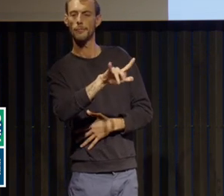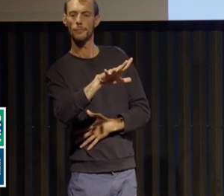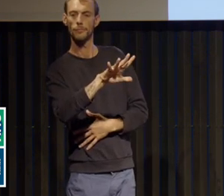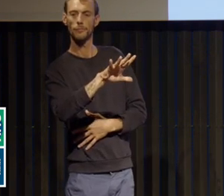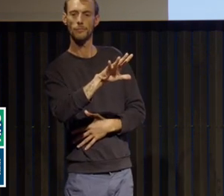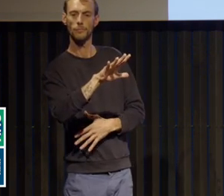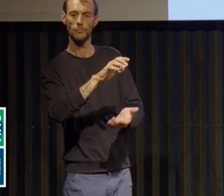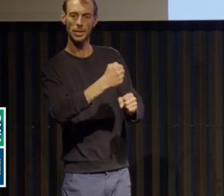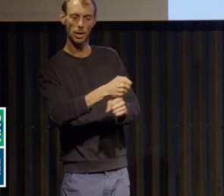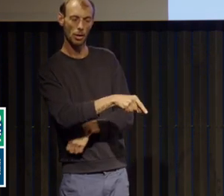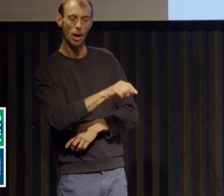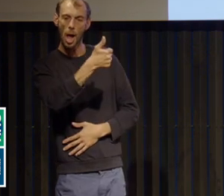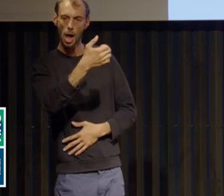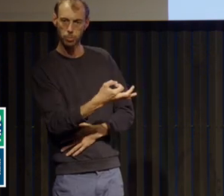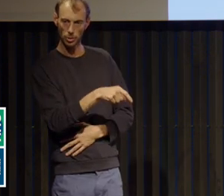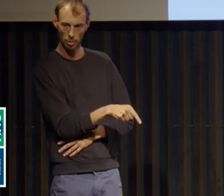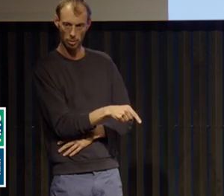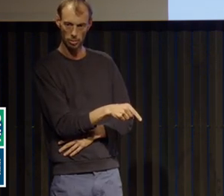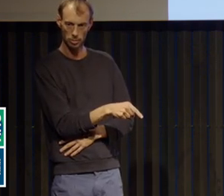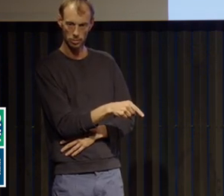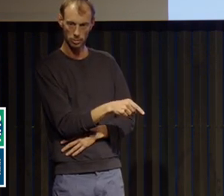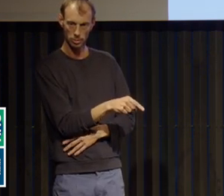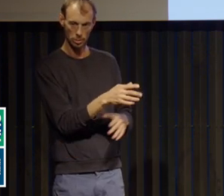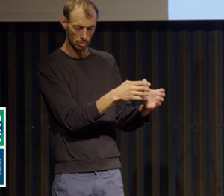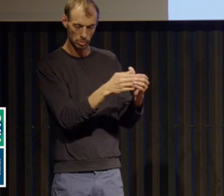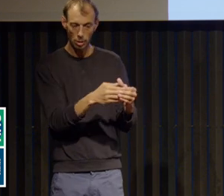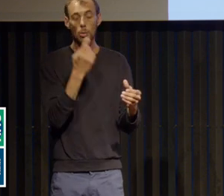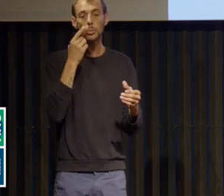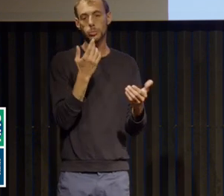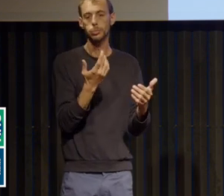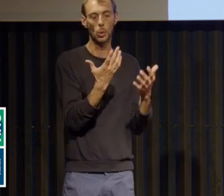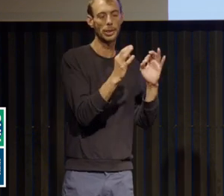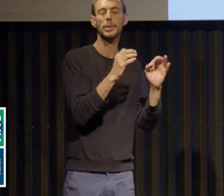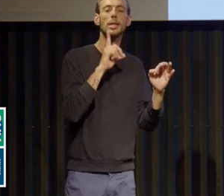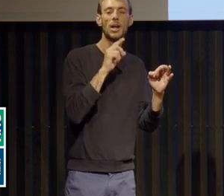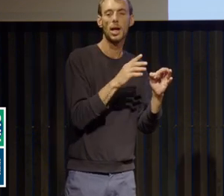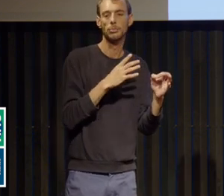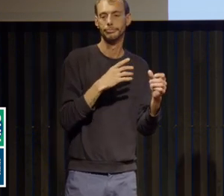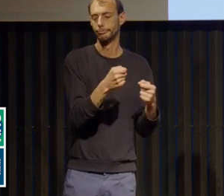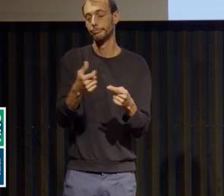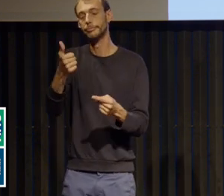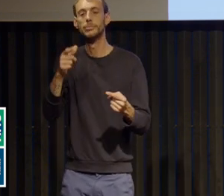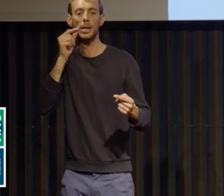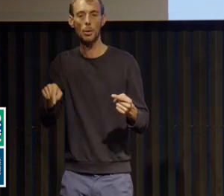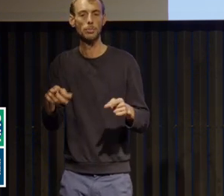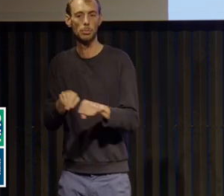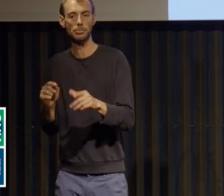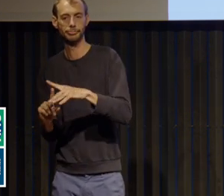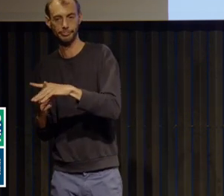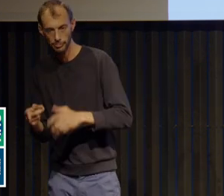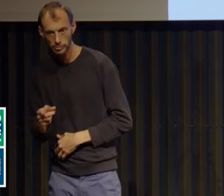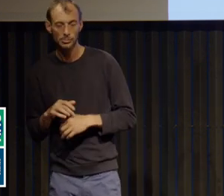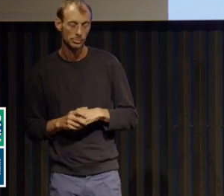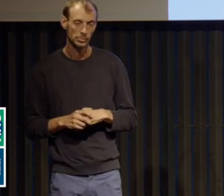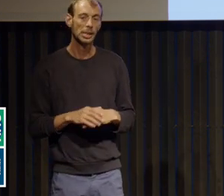qui va concerner donc un homme pour 10 femmes avec un pic d'incidence, je vous dit tout à l'heure, entre 14, 16 ans, en